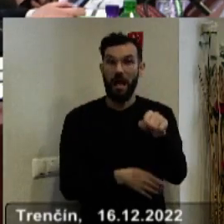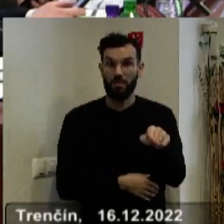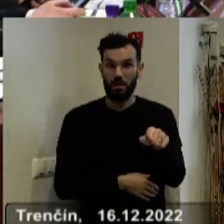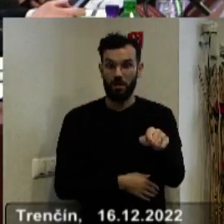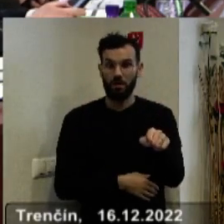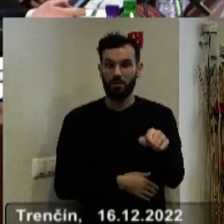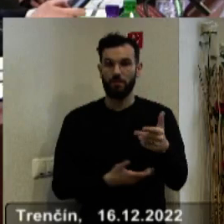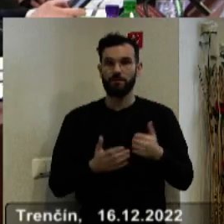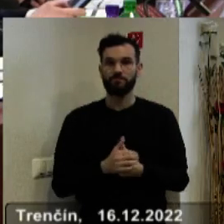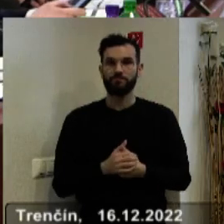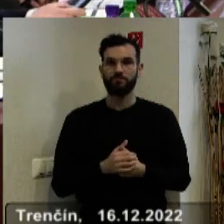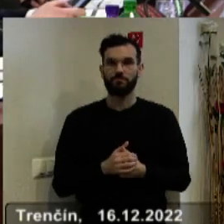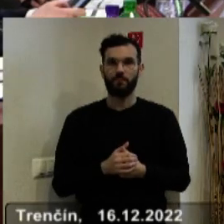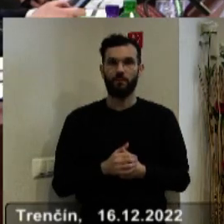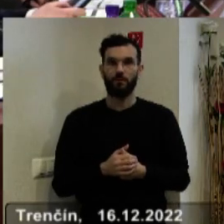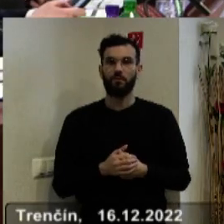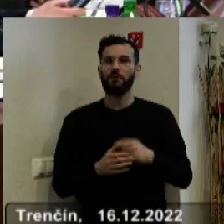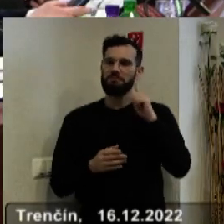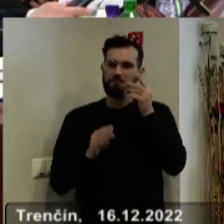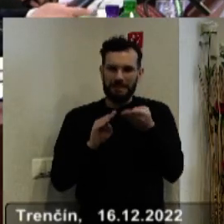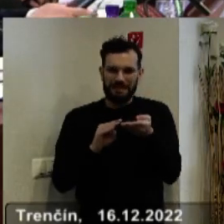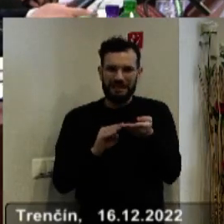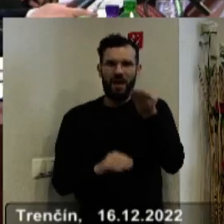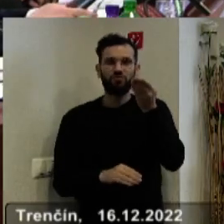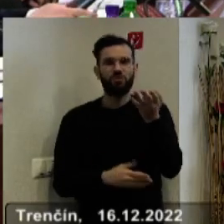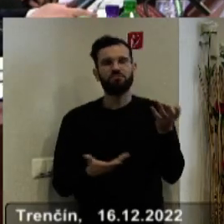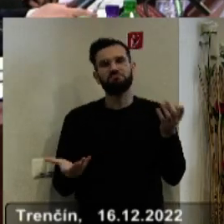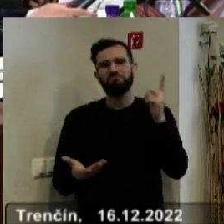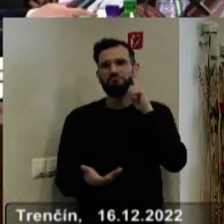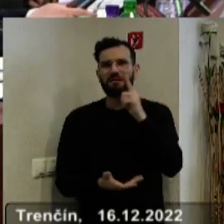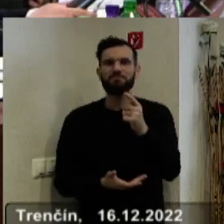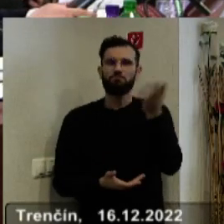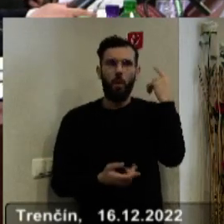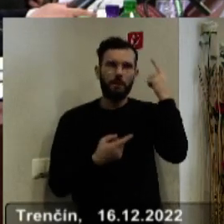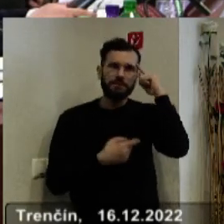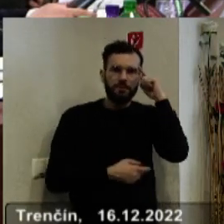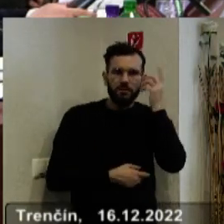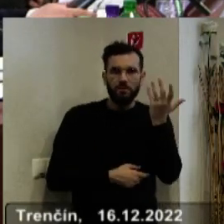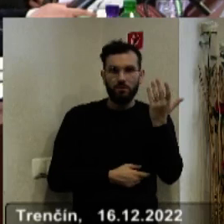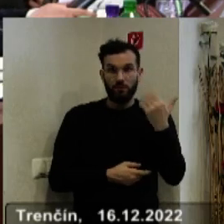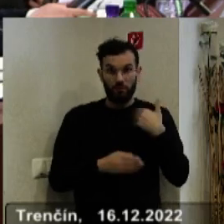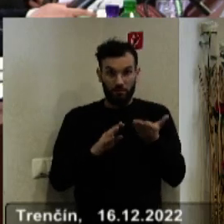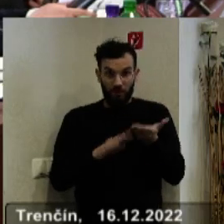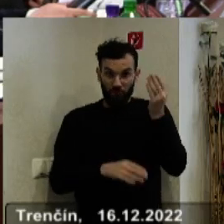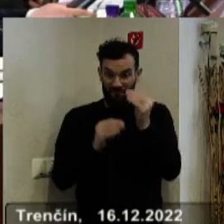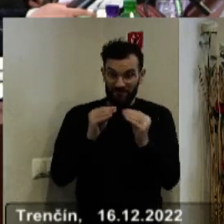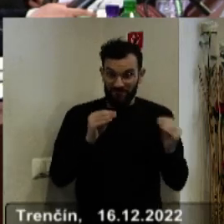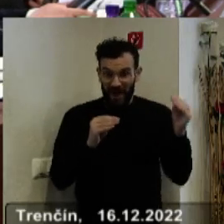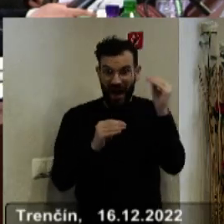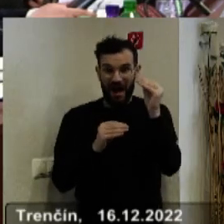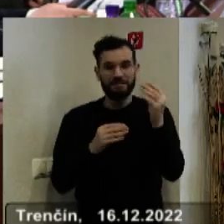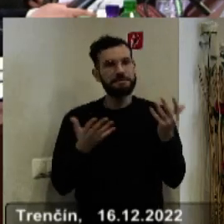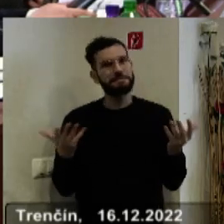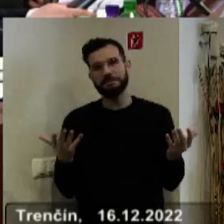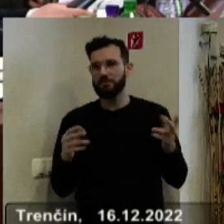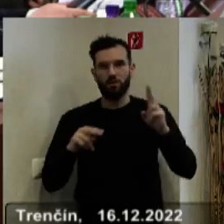Myslím si, že ten, to navýšenie nie je až také, že sme to zvážovali a ak by sme navýšili viac, tak potom sa nám to